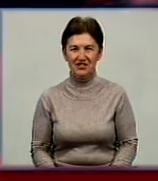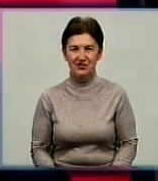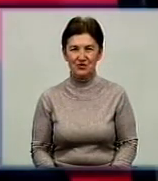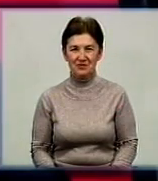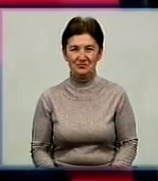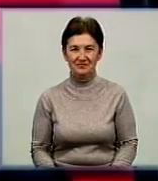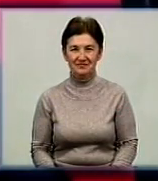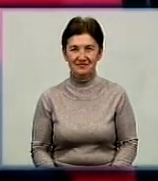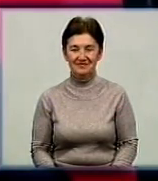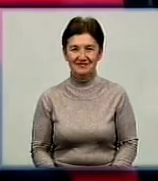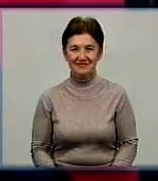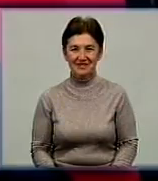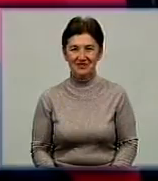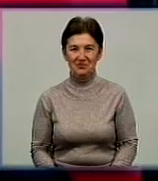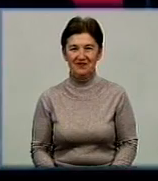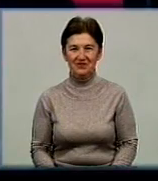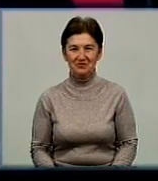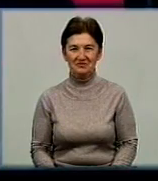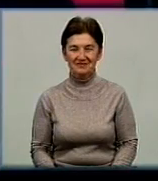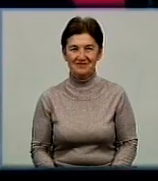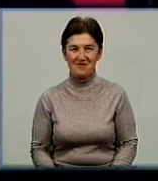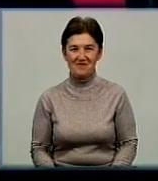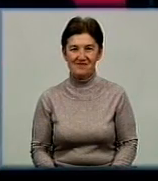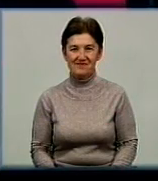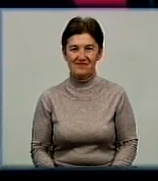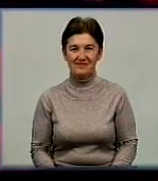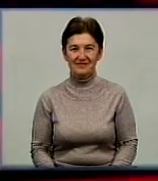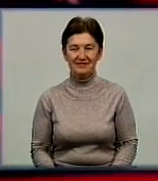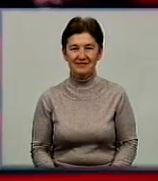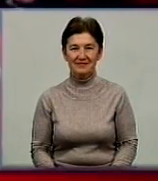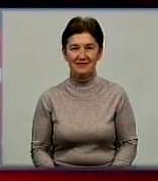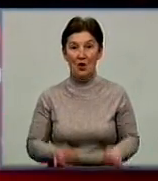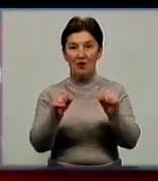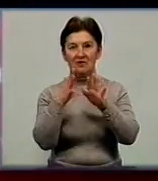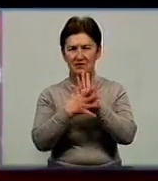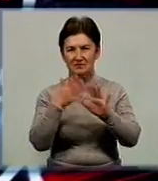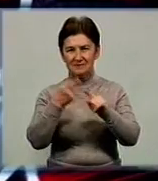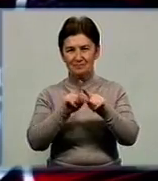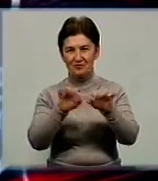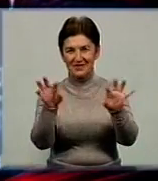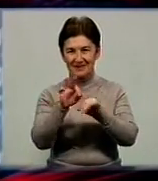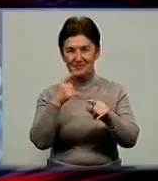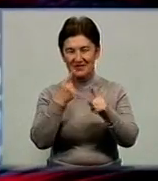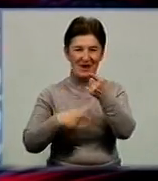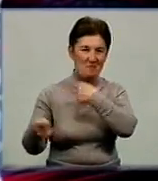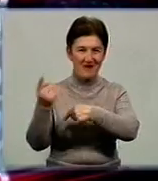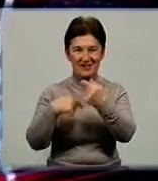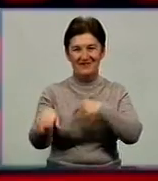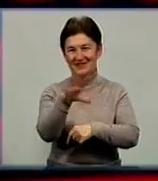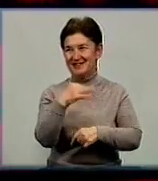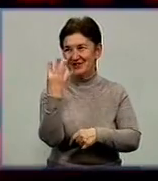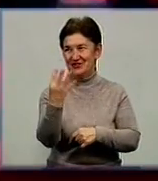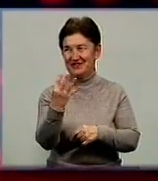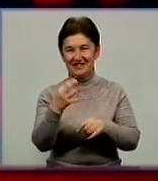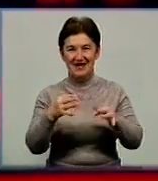Це виступ Влада Кошпуренка на «Голосі країни» 8 березня. Завдяки майстерному виконанню відомої композиції до хлопця повернулися усі чотири